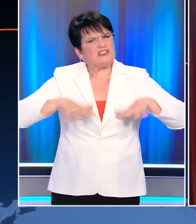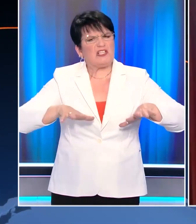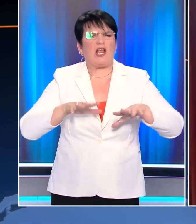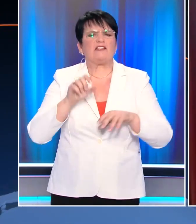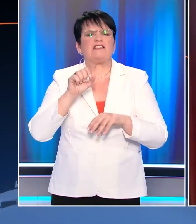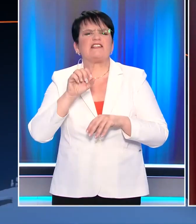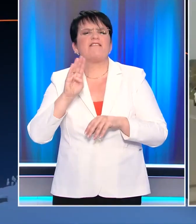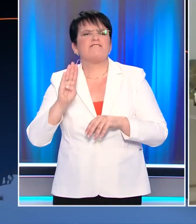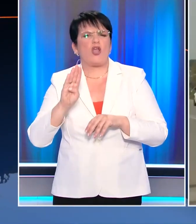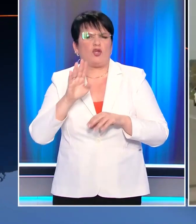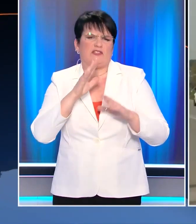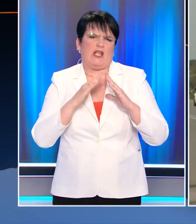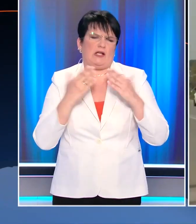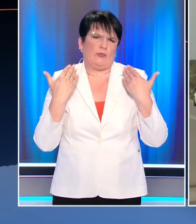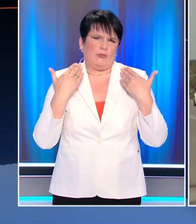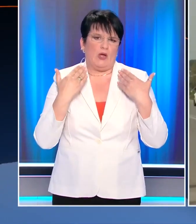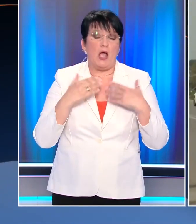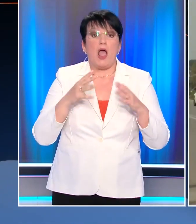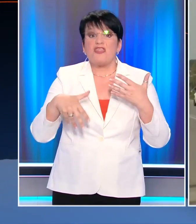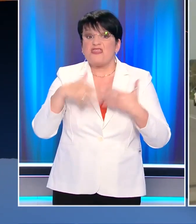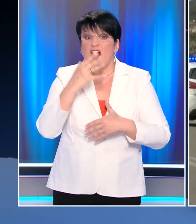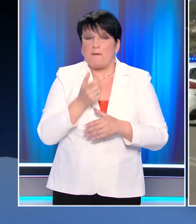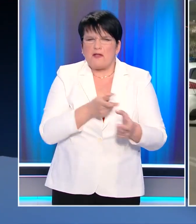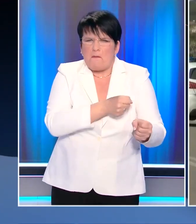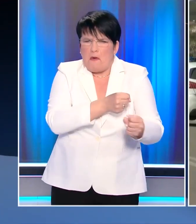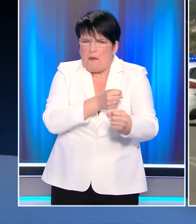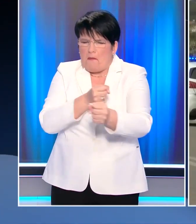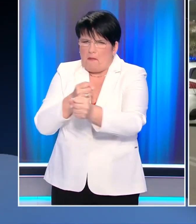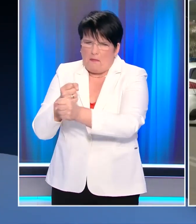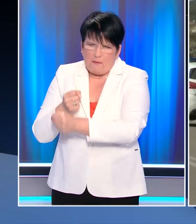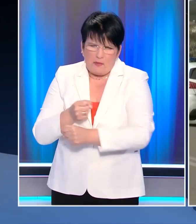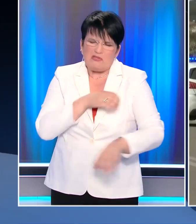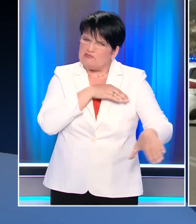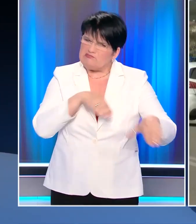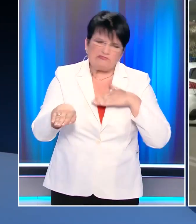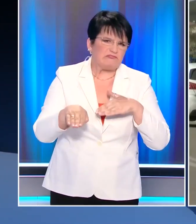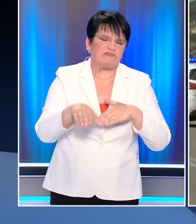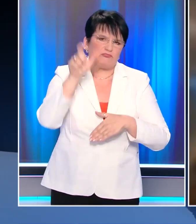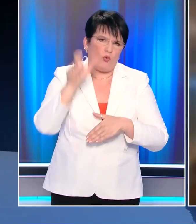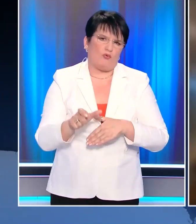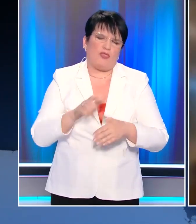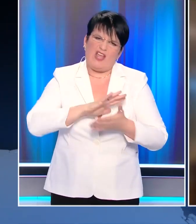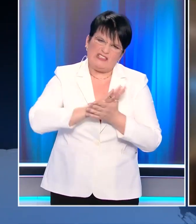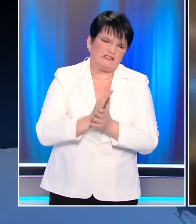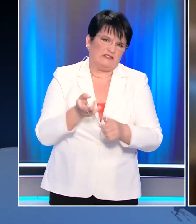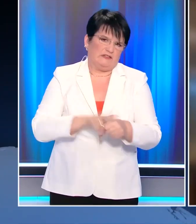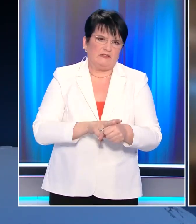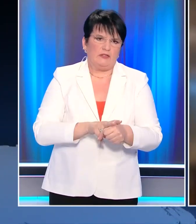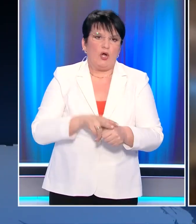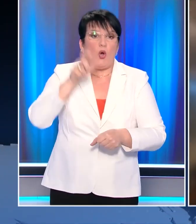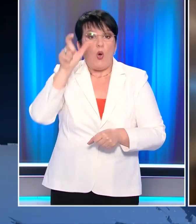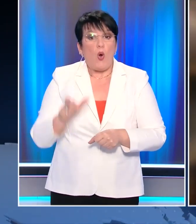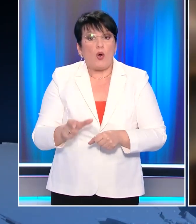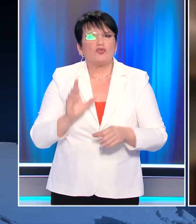στα σκούρτα βιωτίας. Τον γάζωσαν με τουλάχιστον 15 σφαίρες εκτελώντας το συμβόλαιο θανάτου σε βάρος του. Ο Γιάννης Καυτούρος